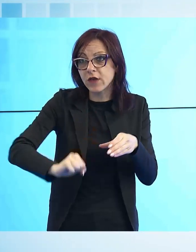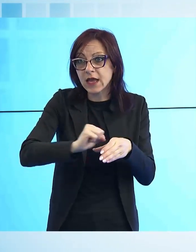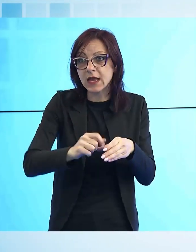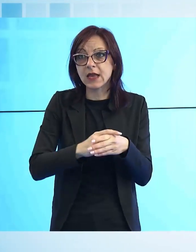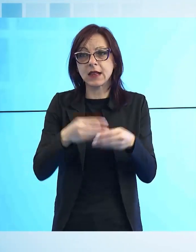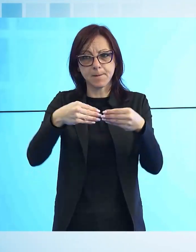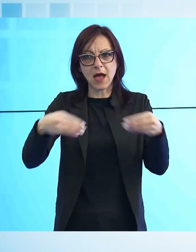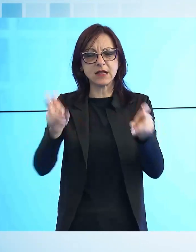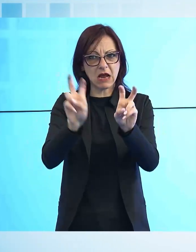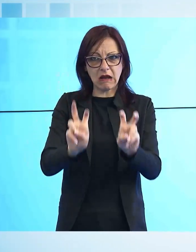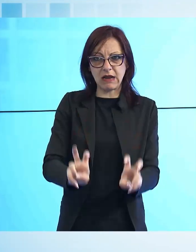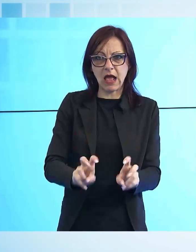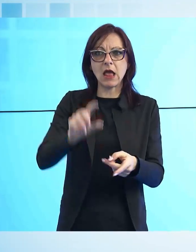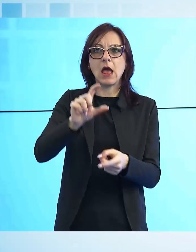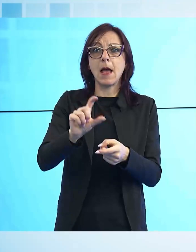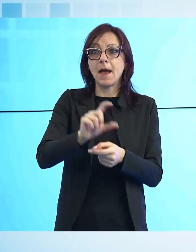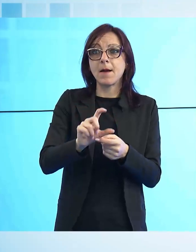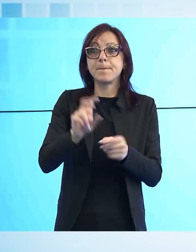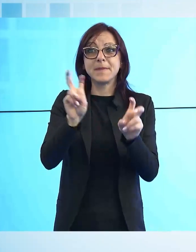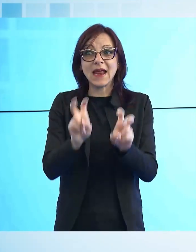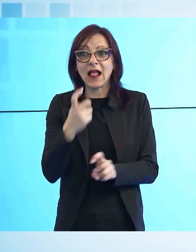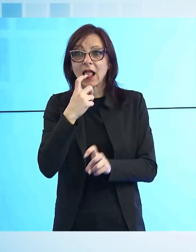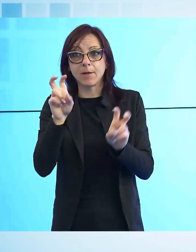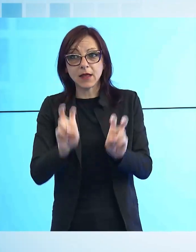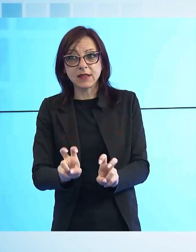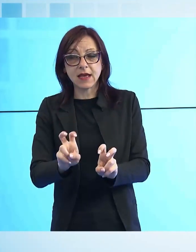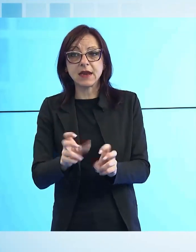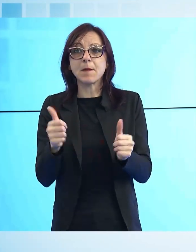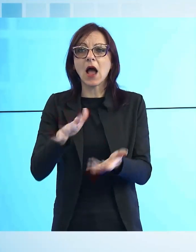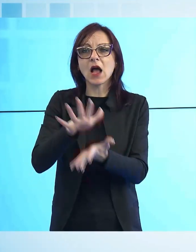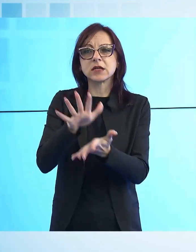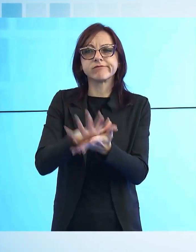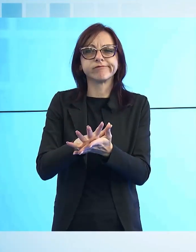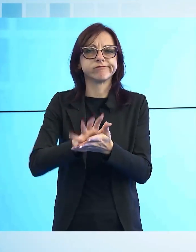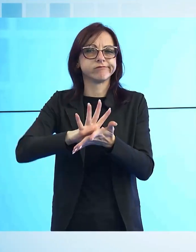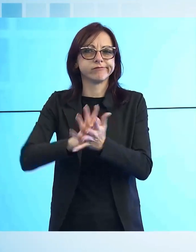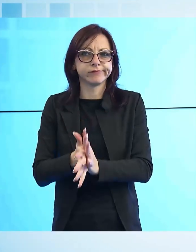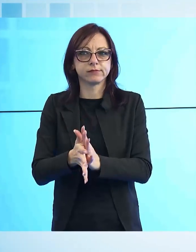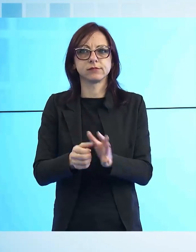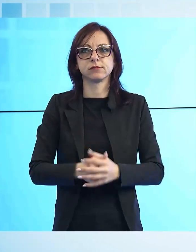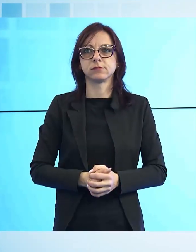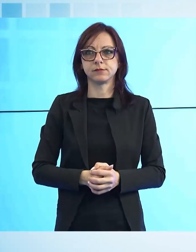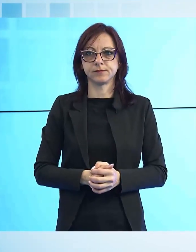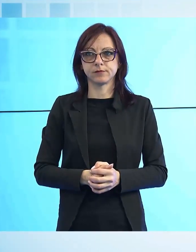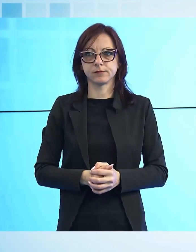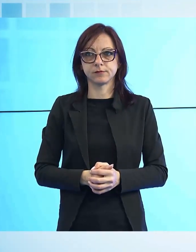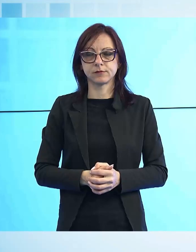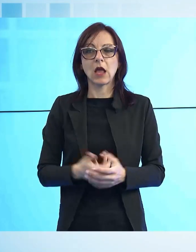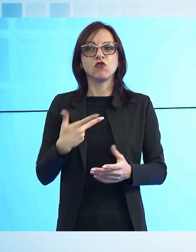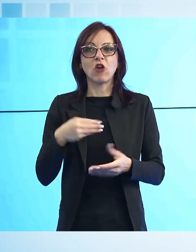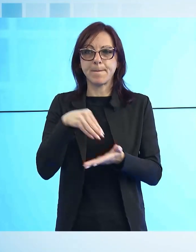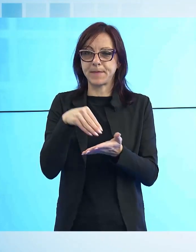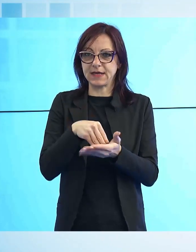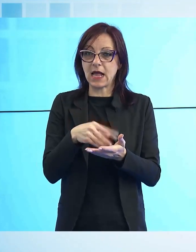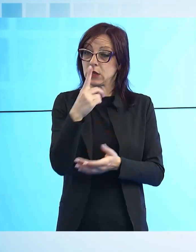medicinali scaduti, pile, batterie e cartucce di toner esauste. Ai punti di raccolta saranno presenti un mezzo di Sistema Ambiente e un